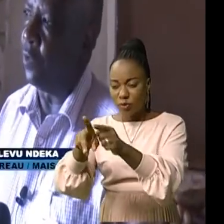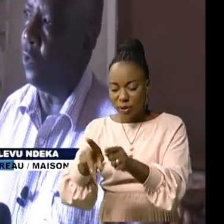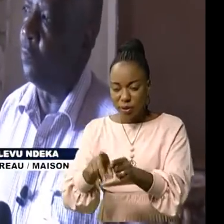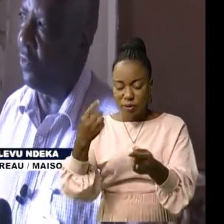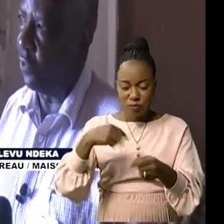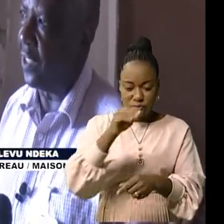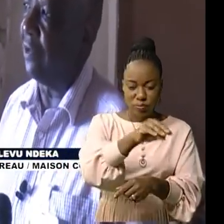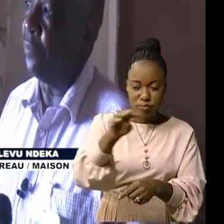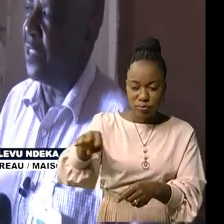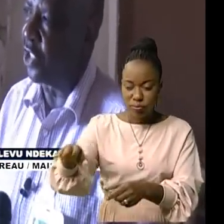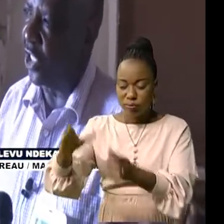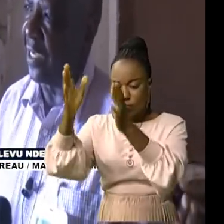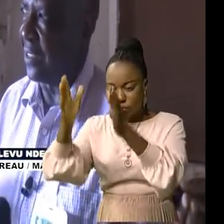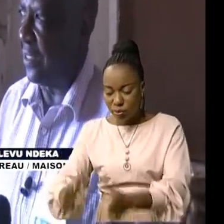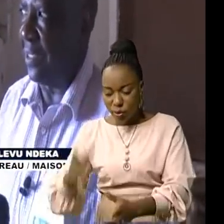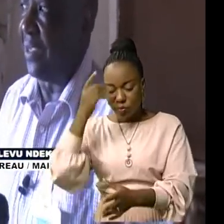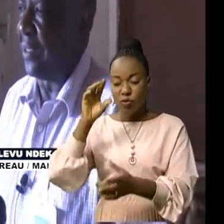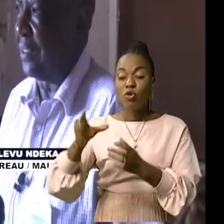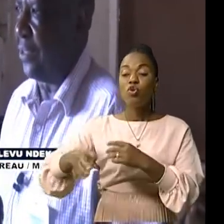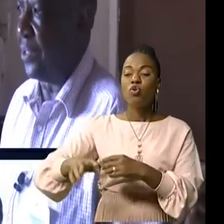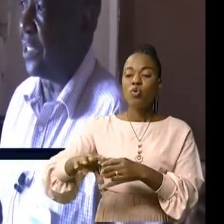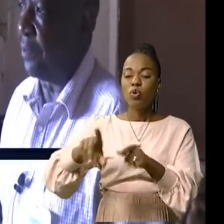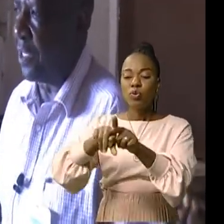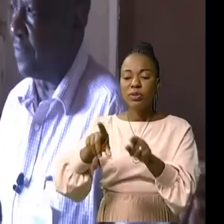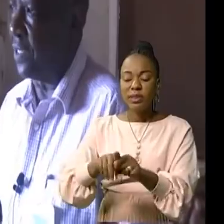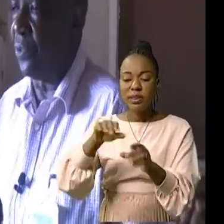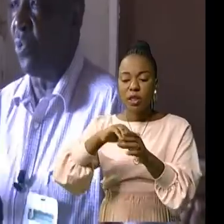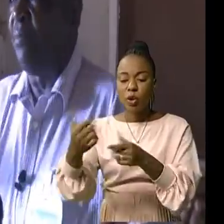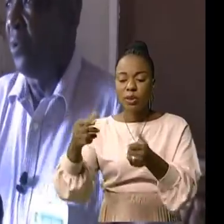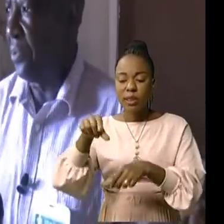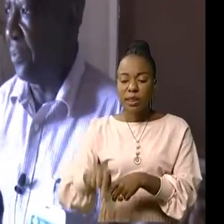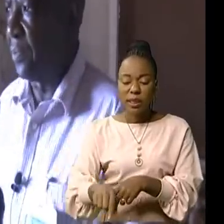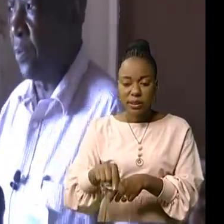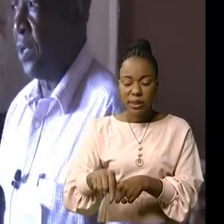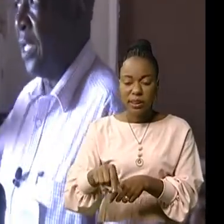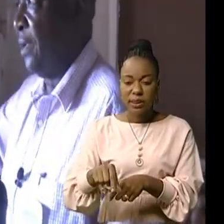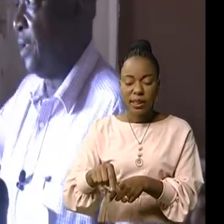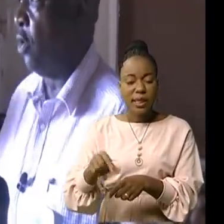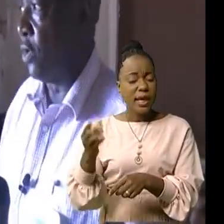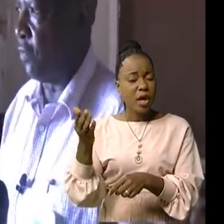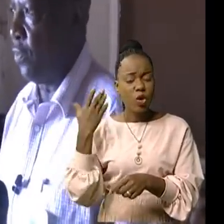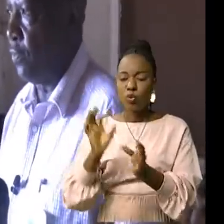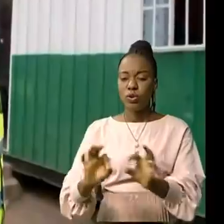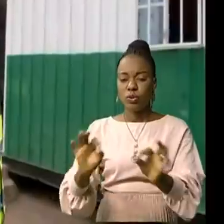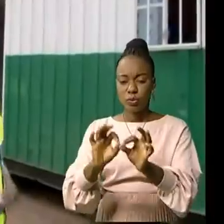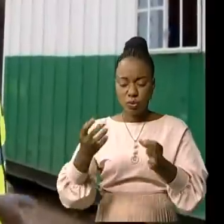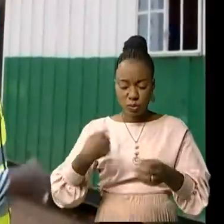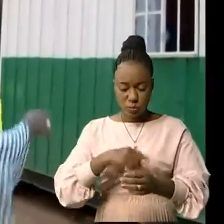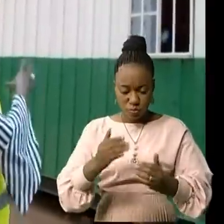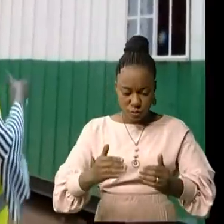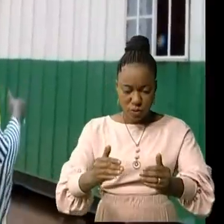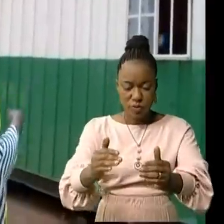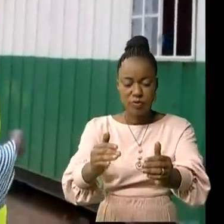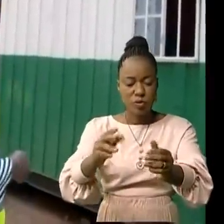de bonnes fontaines dans chaque quartier. y a des quartiers qui ont déjà bénéficié de trois bornes et on évolue. Outre